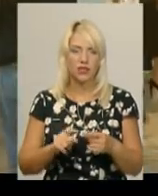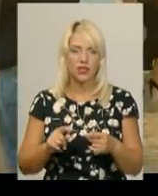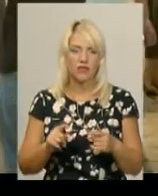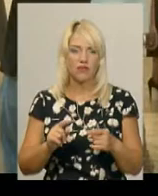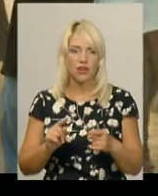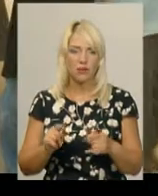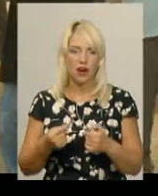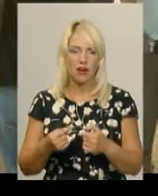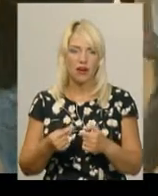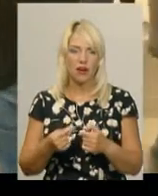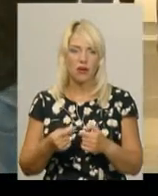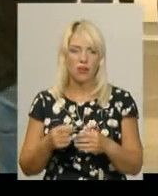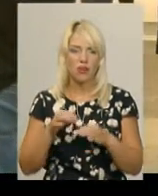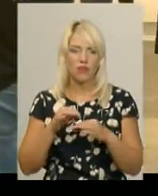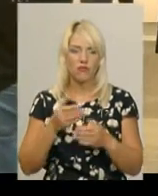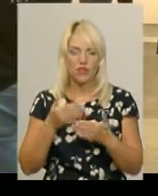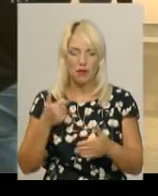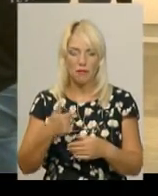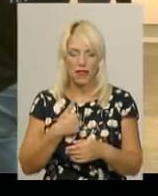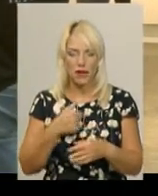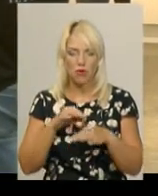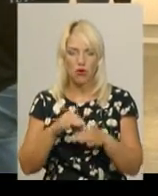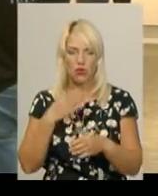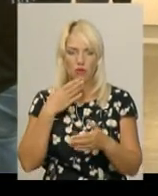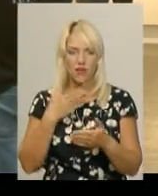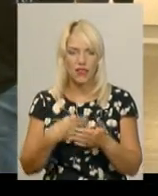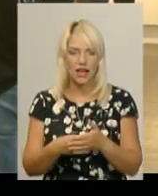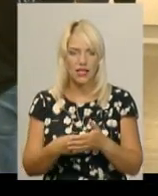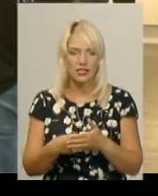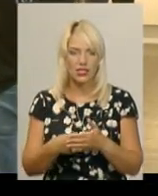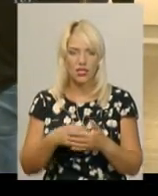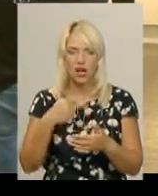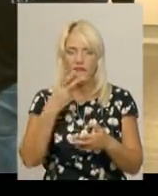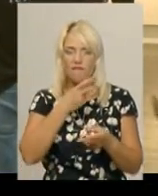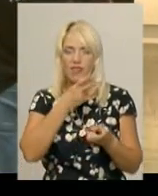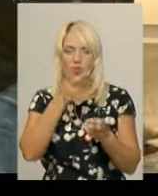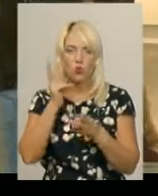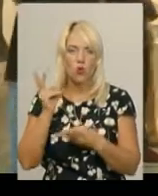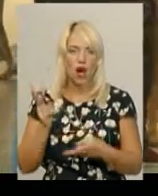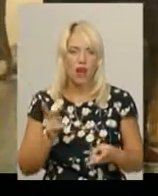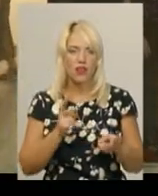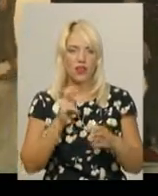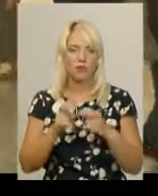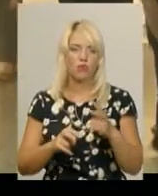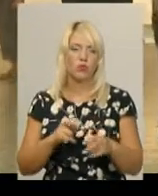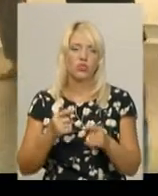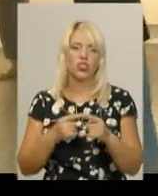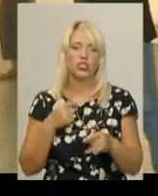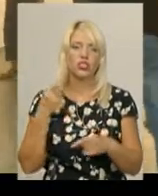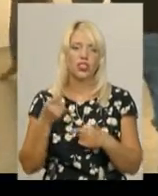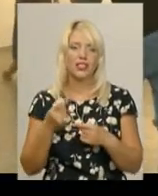мене проводити свій власний пластичний візуальний пошук. І через це